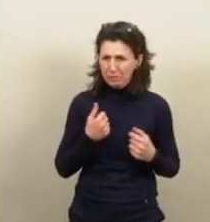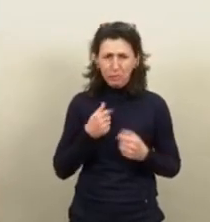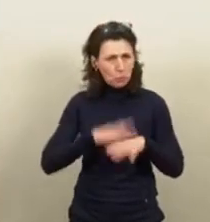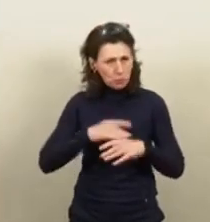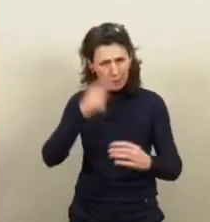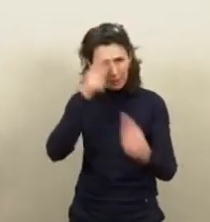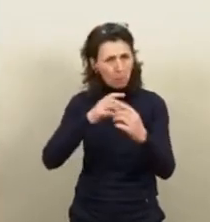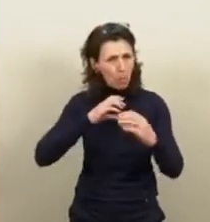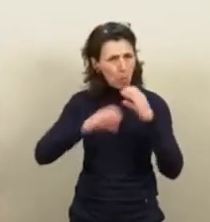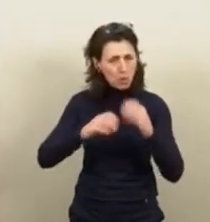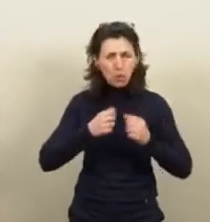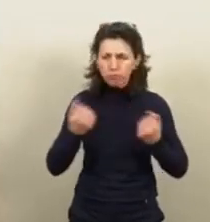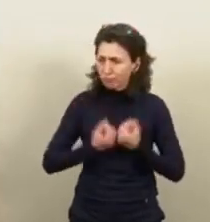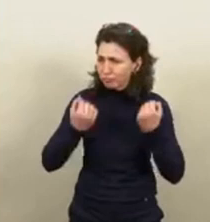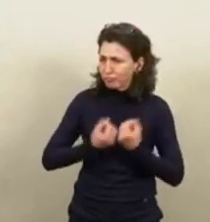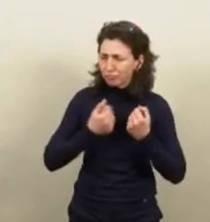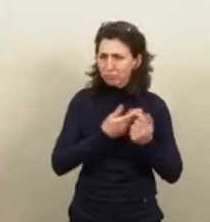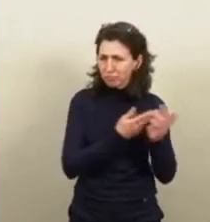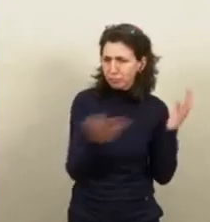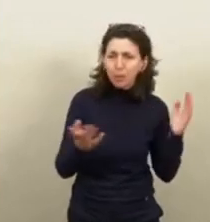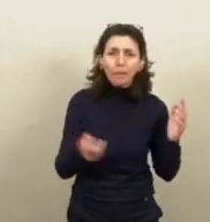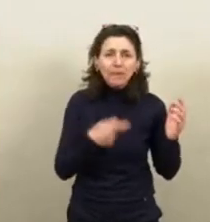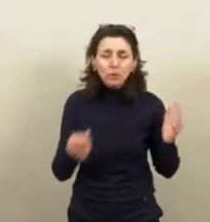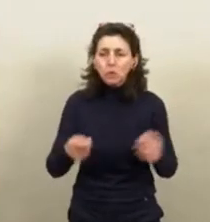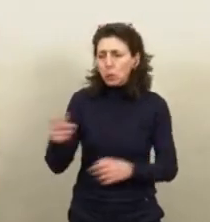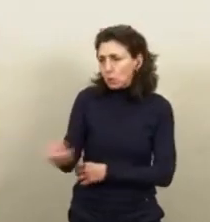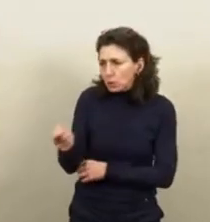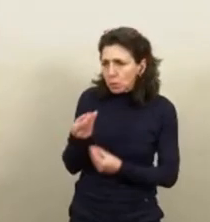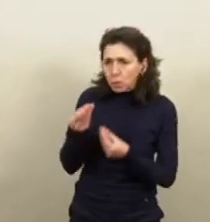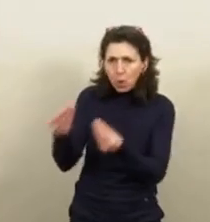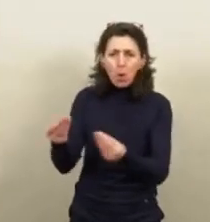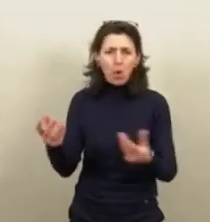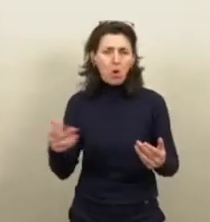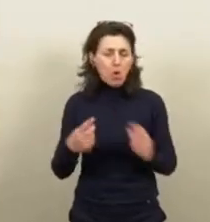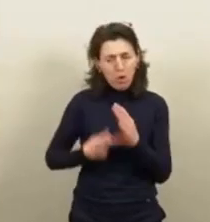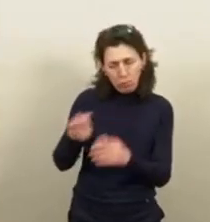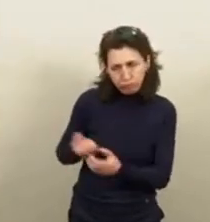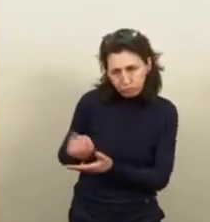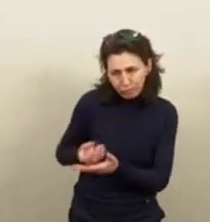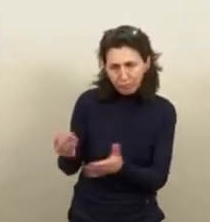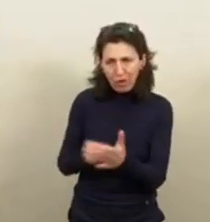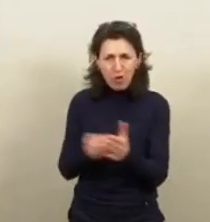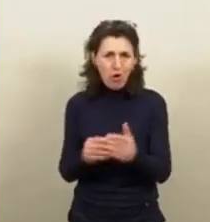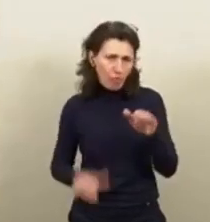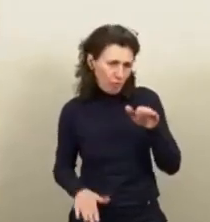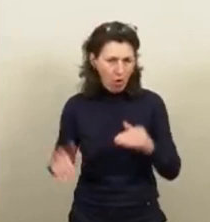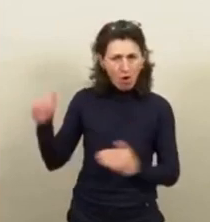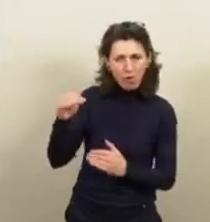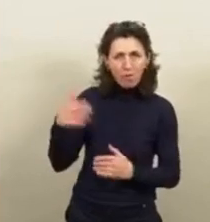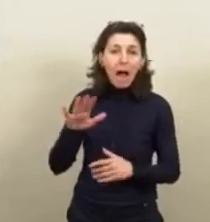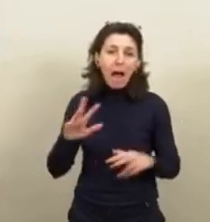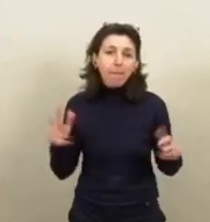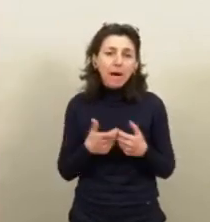encourageantes, bien sûr, afin d'éduquer, de rééduquer les petits, les grands, mais qui ont évidemment un coût,